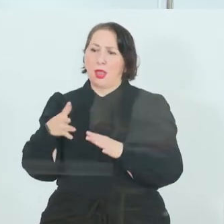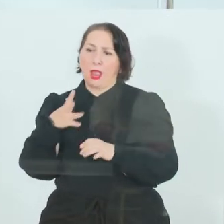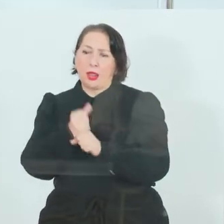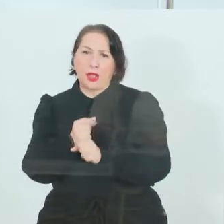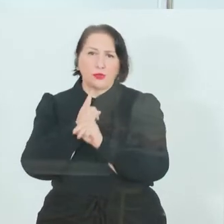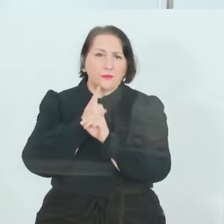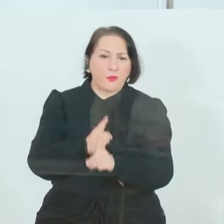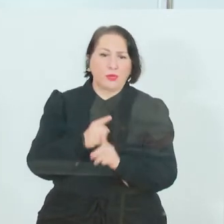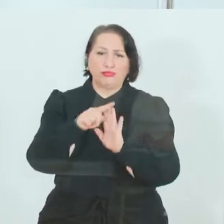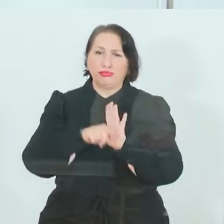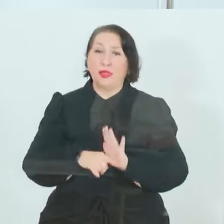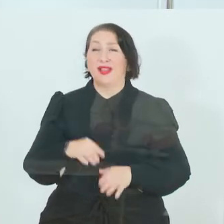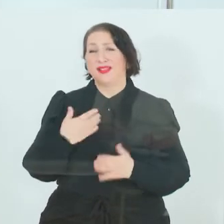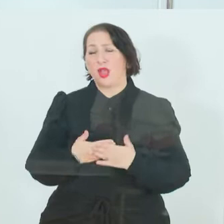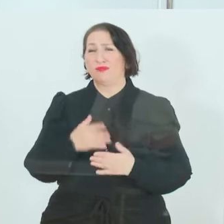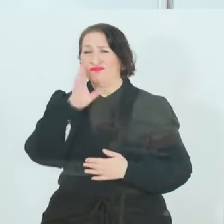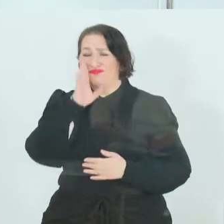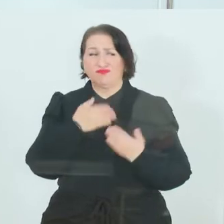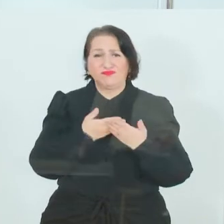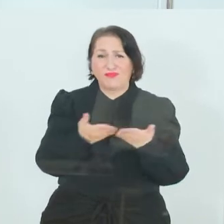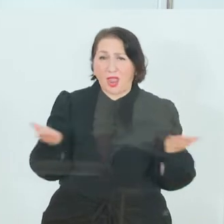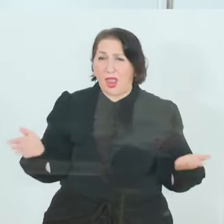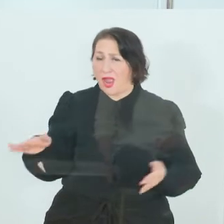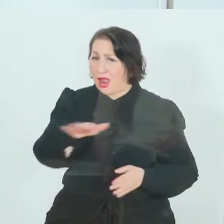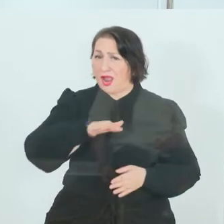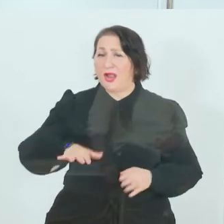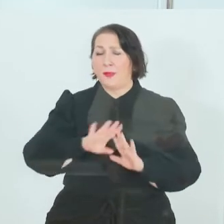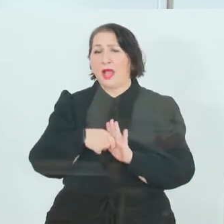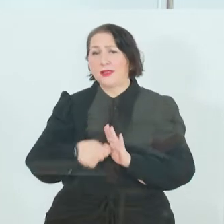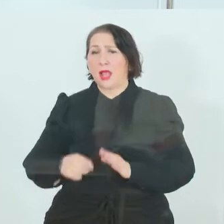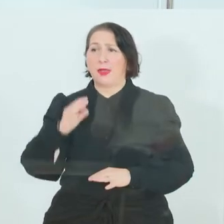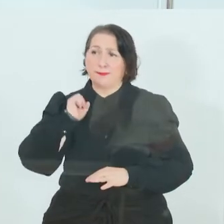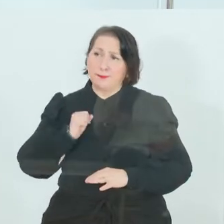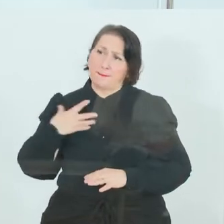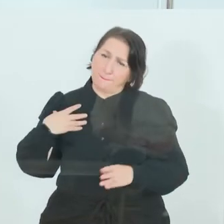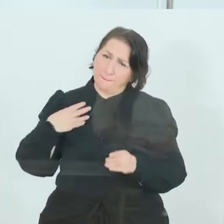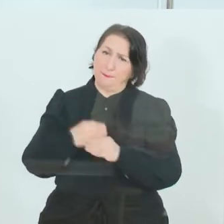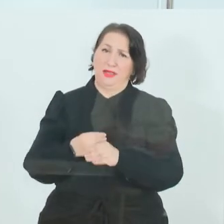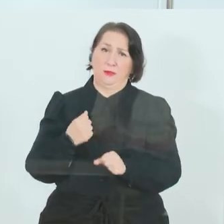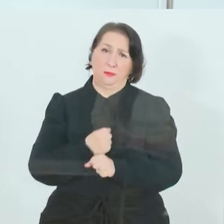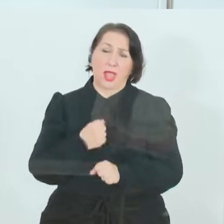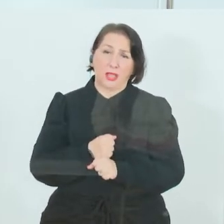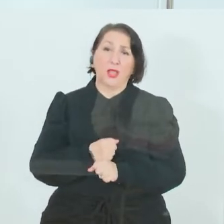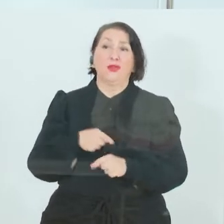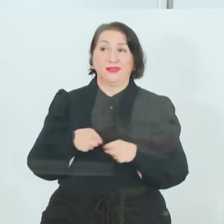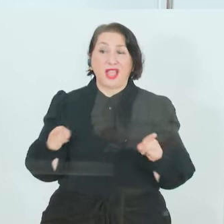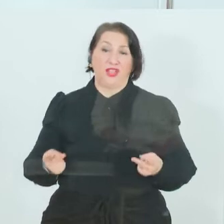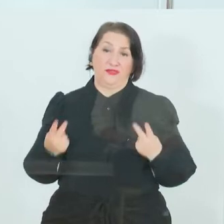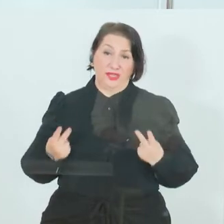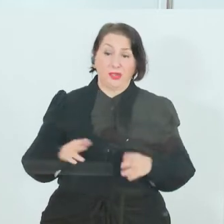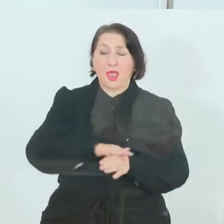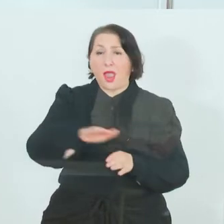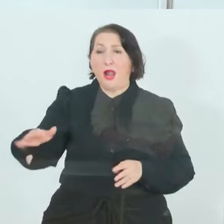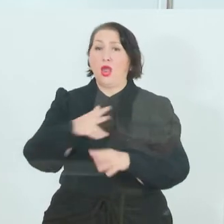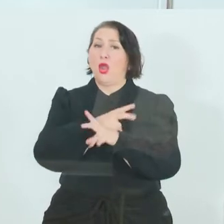Und da ist meine Bitte wirklich an alle, diese Maßnahmen mitzutragen. An dem wird es hängen, ob alle Österreicherinnen und